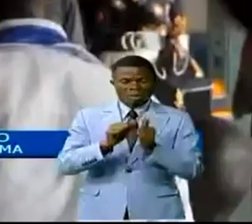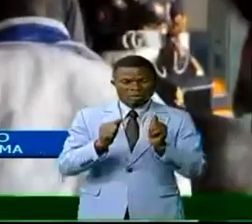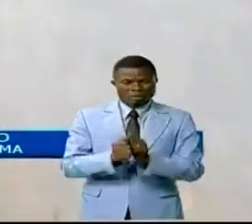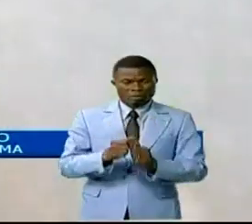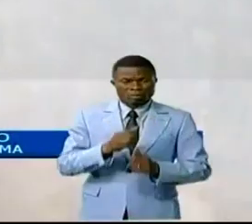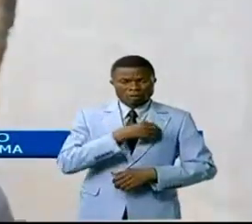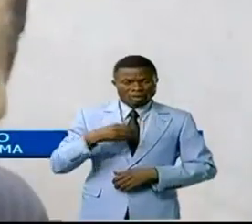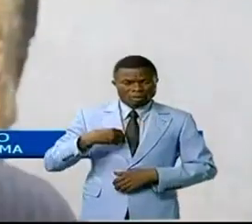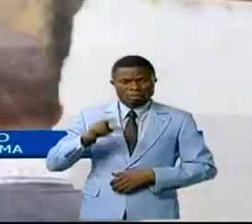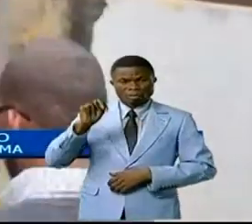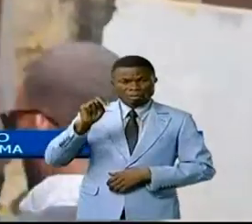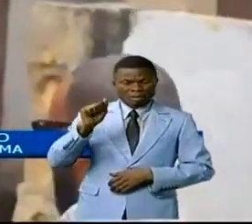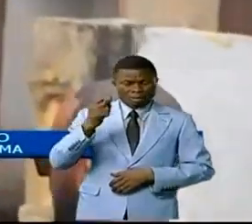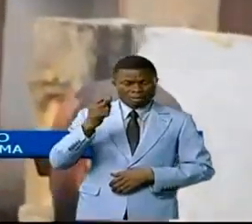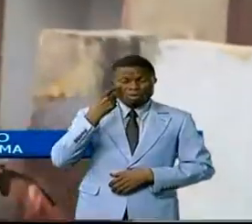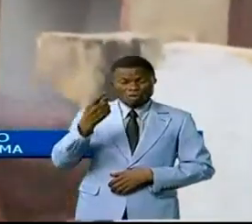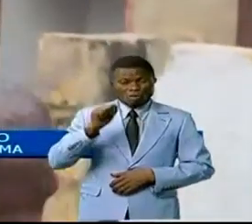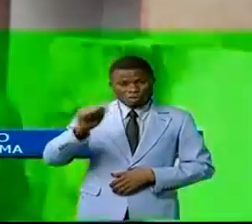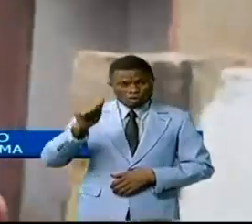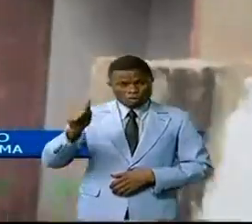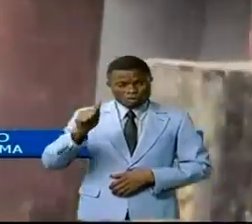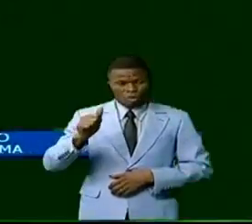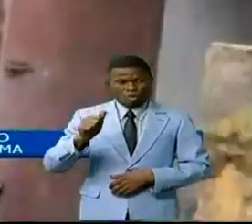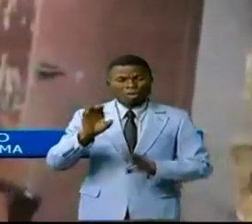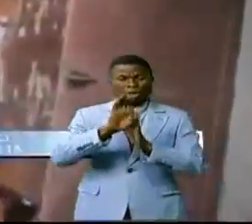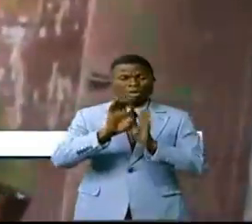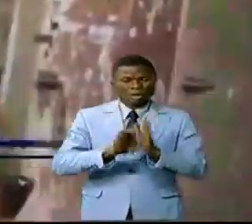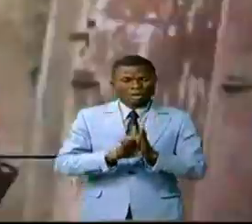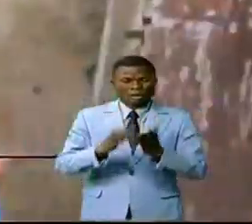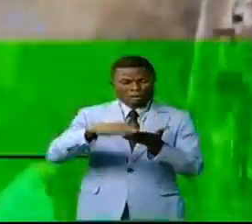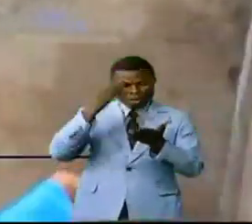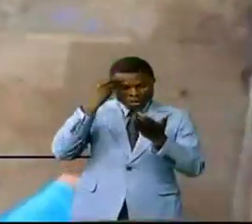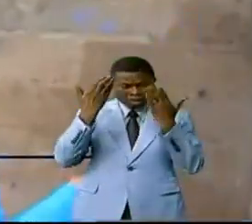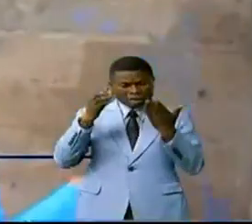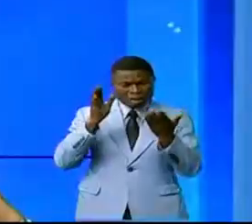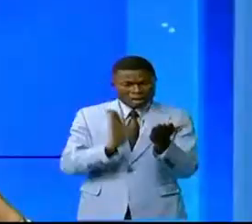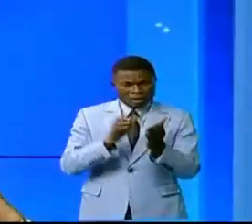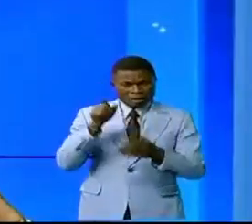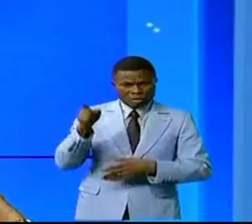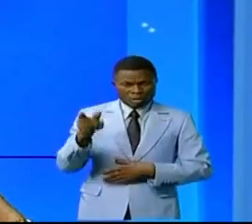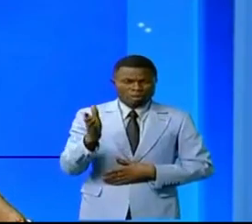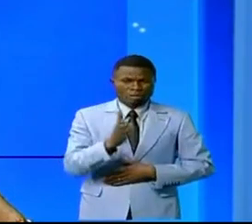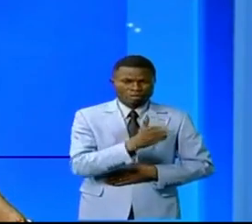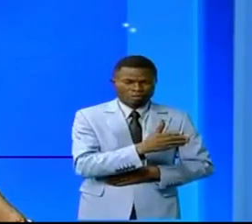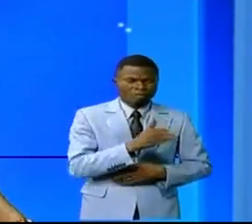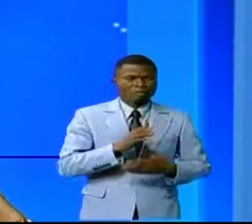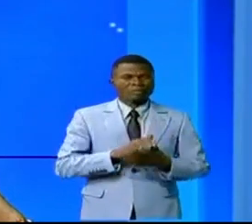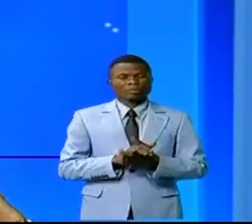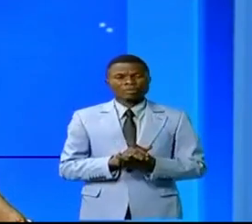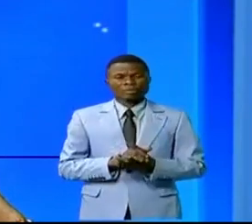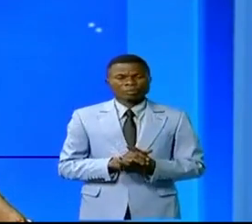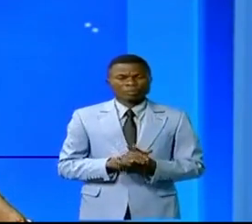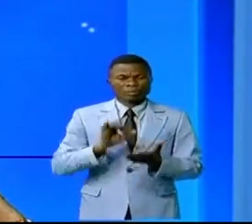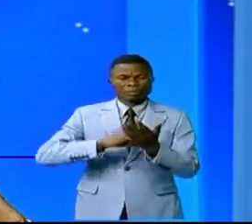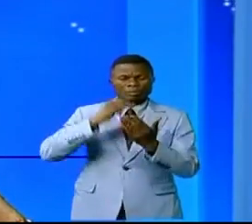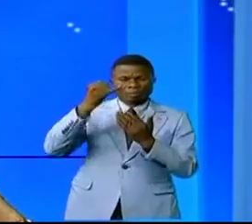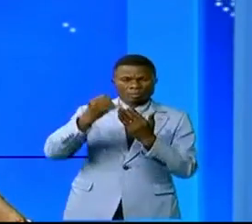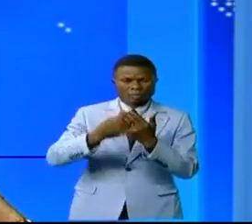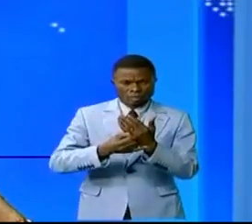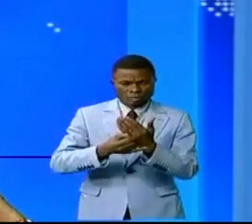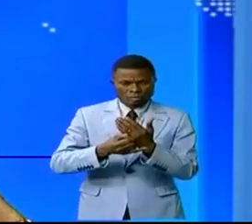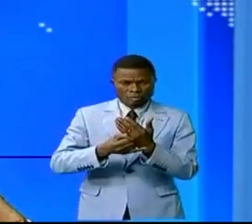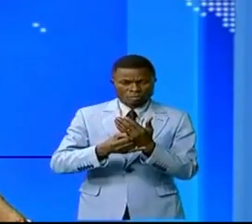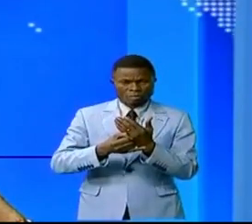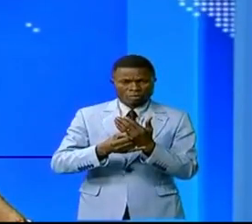Nana Pembe de palper du doigt les conditions dans lesquelles les élèves étudient. Les projets Elimounin